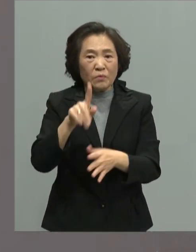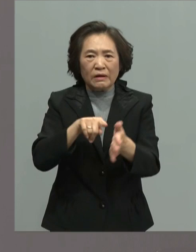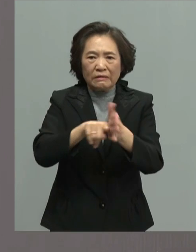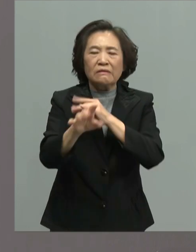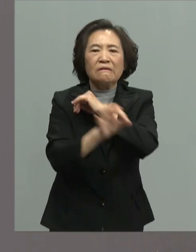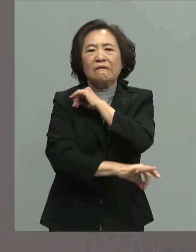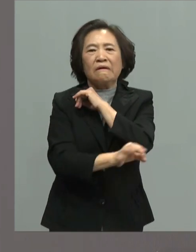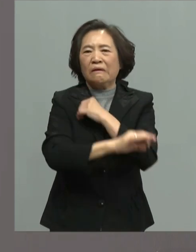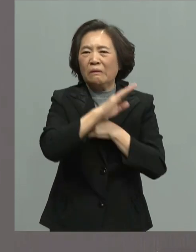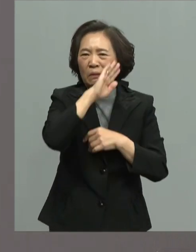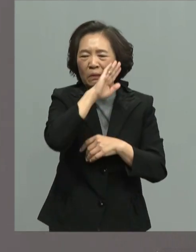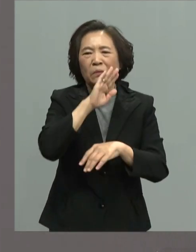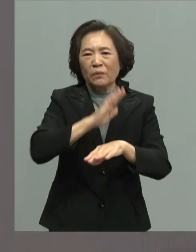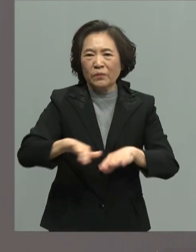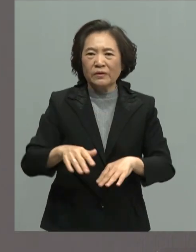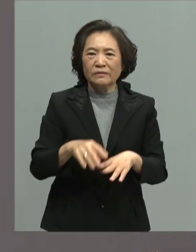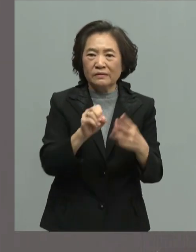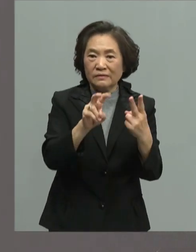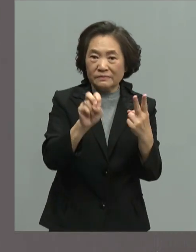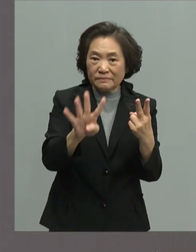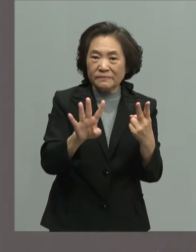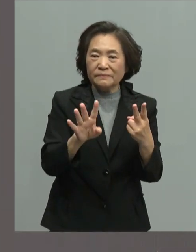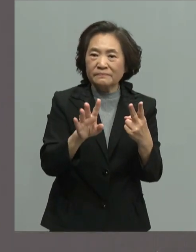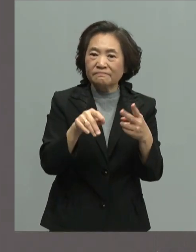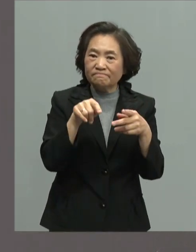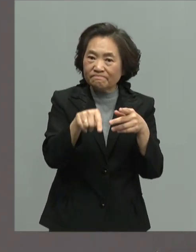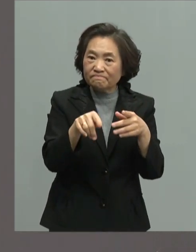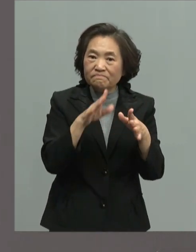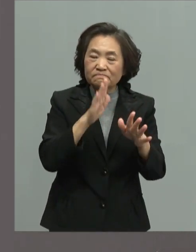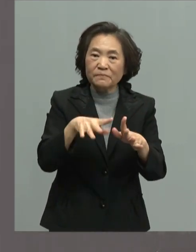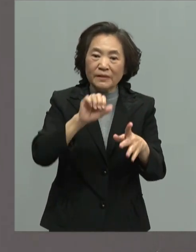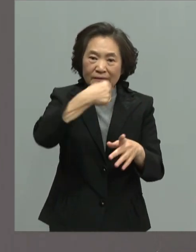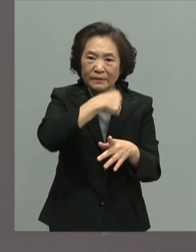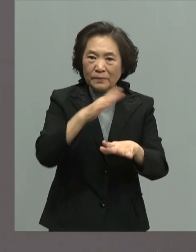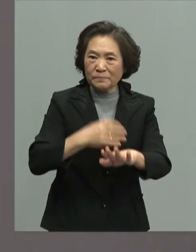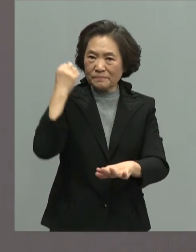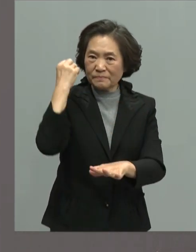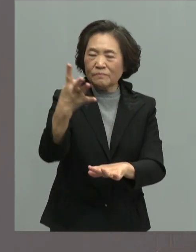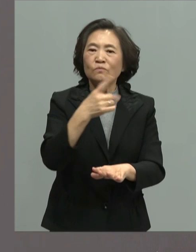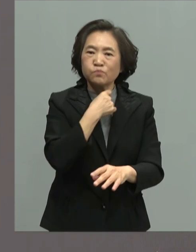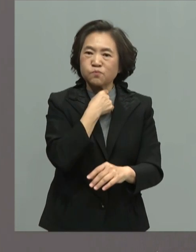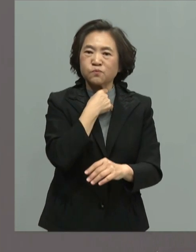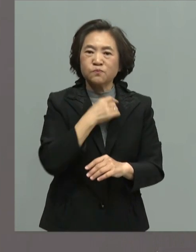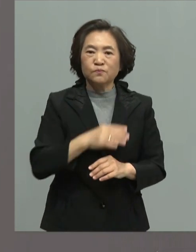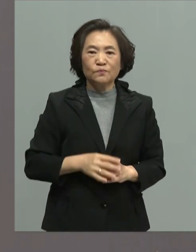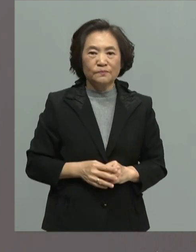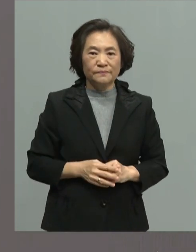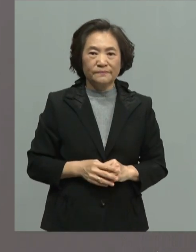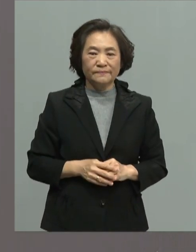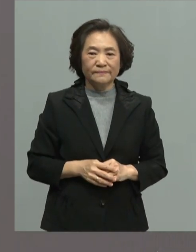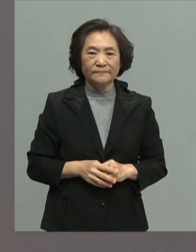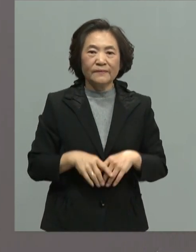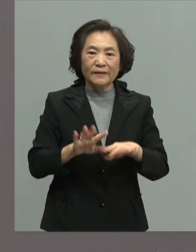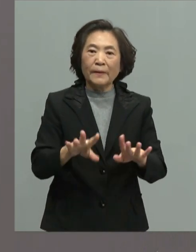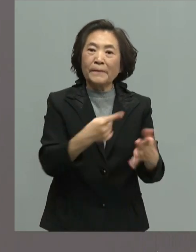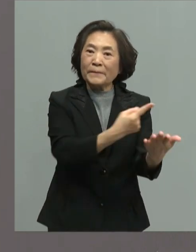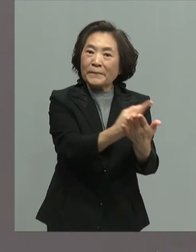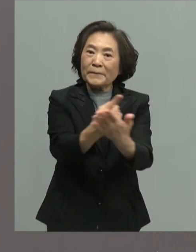2024年将是台湾除旧不幸的一年各位